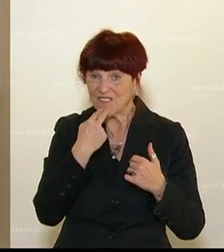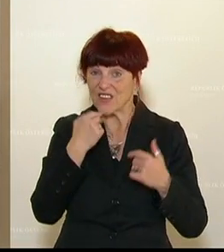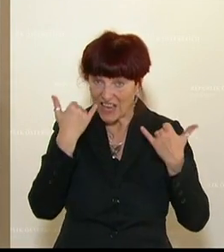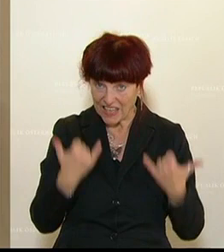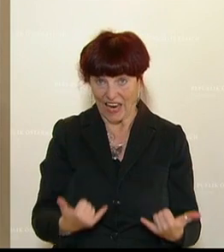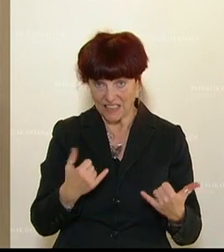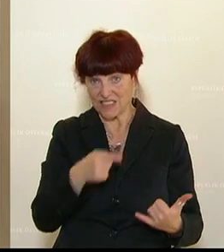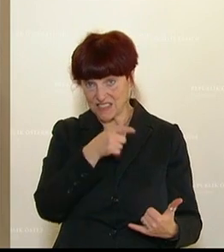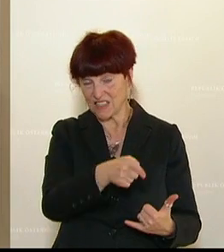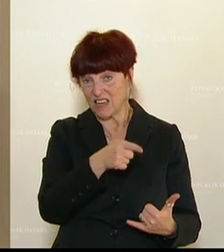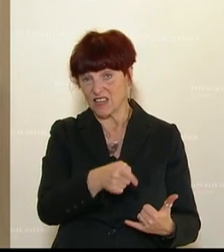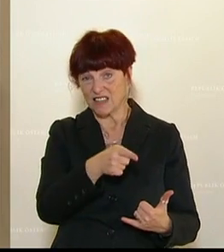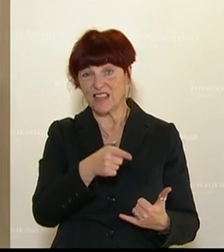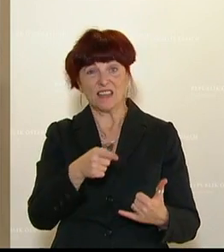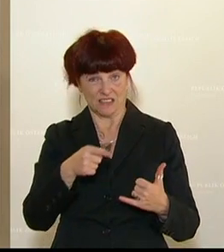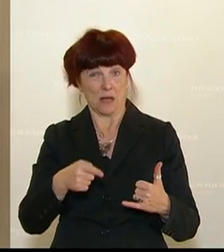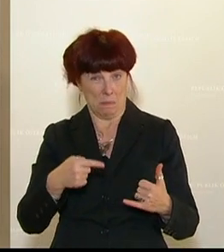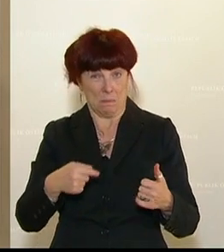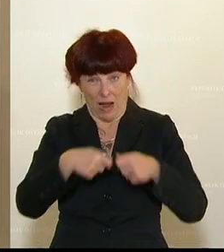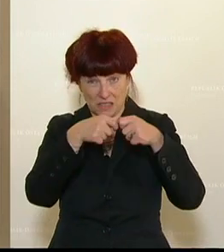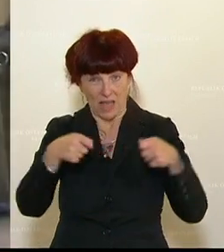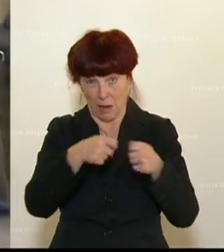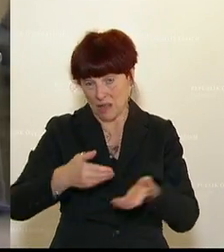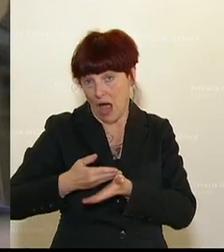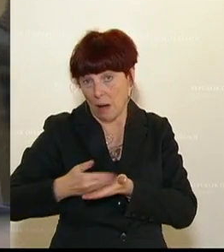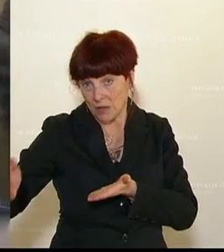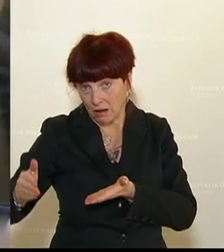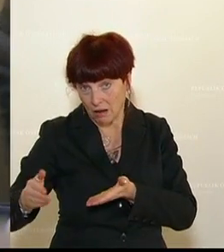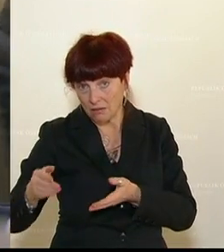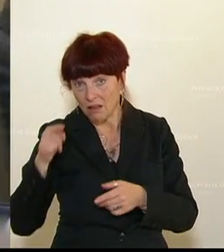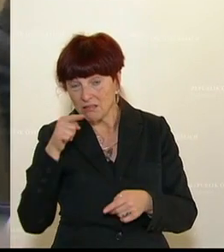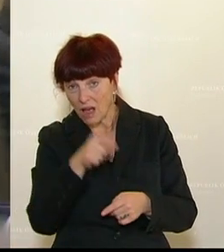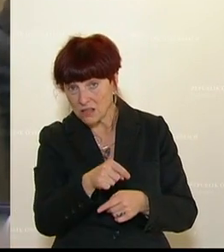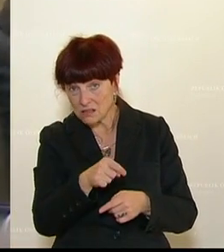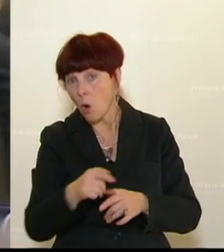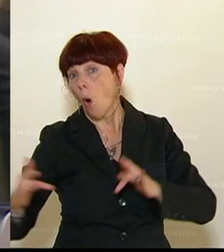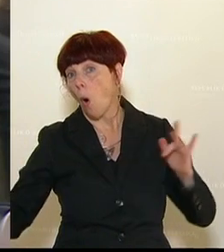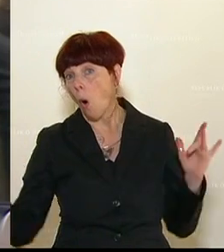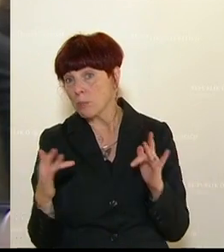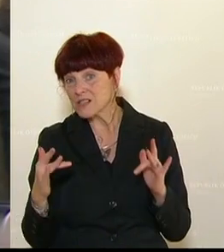der macht keine Opposition gegen die Regierung, der macht Opposition gegen die Wirklichkeit.